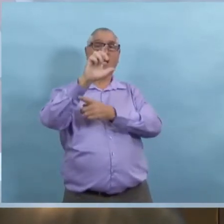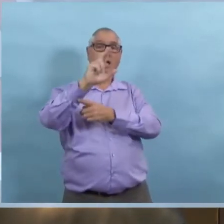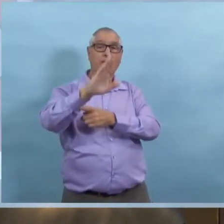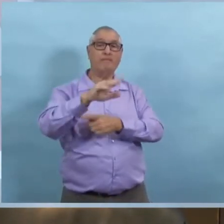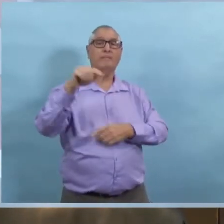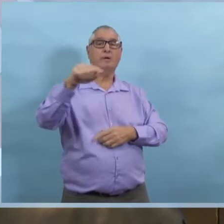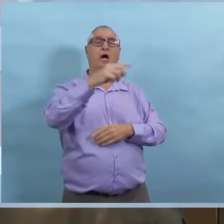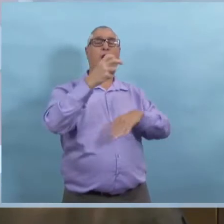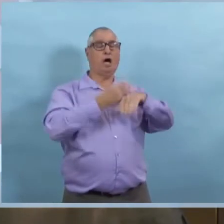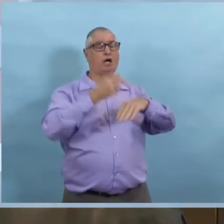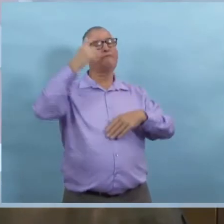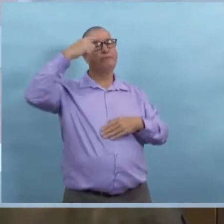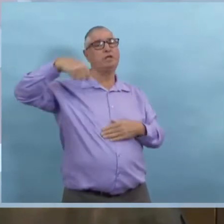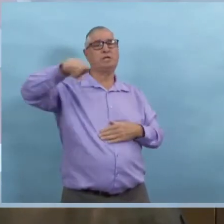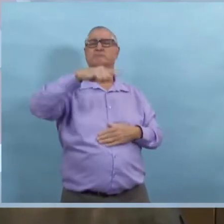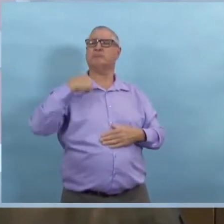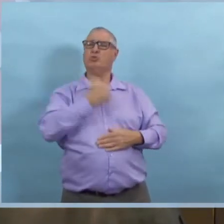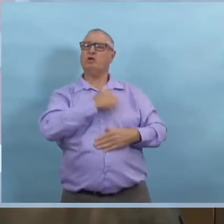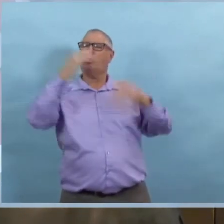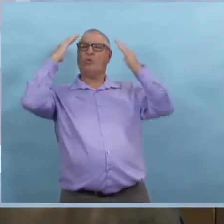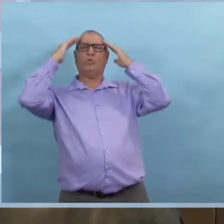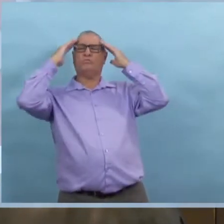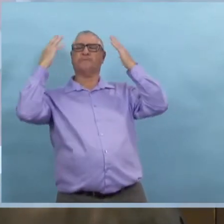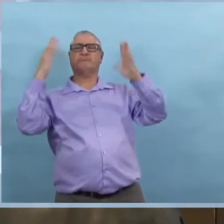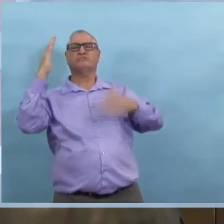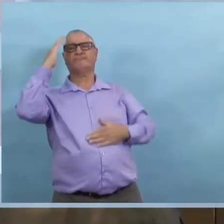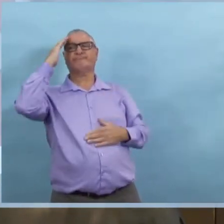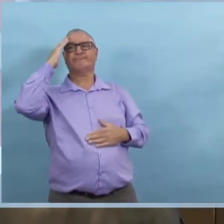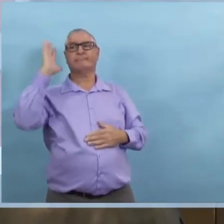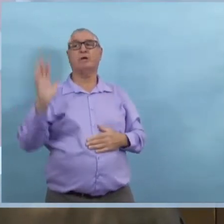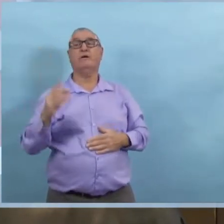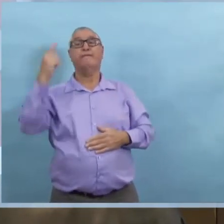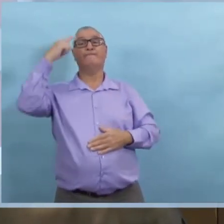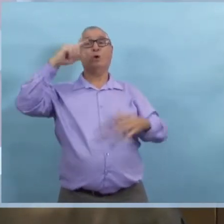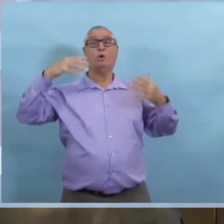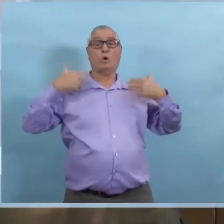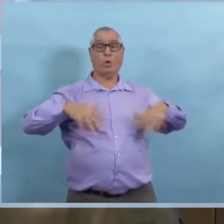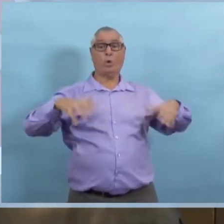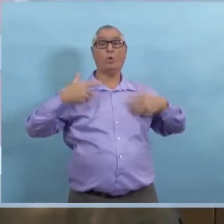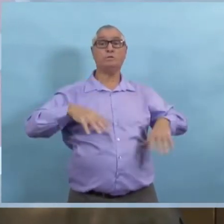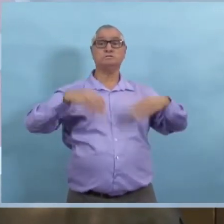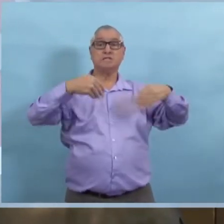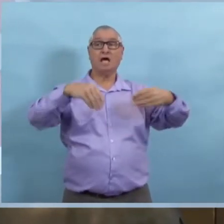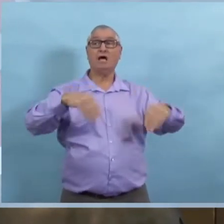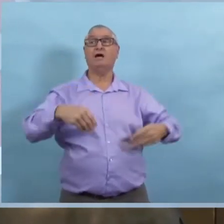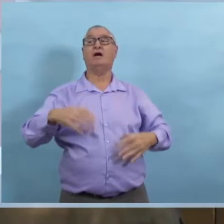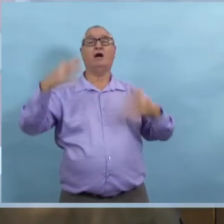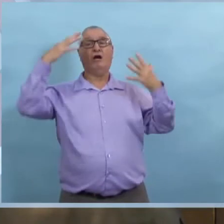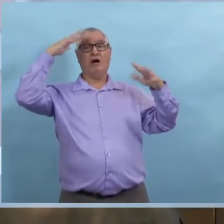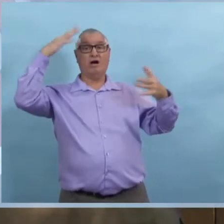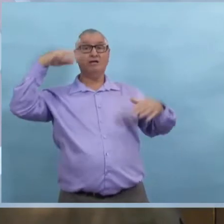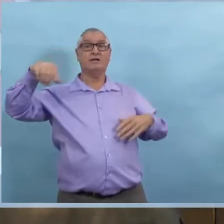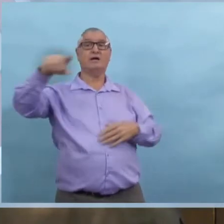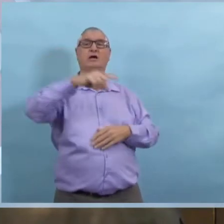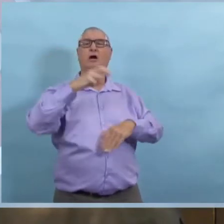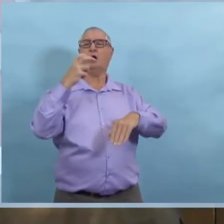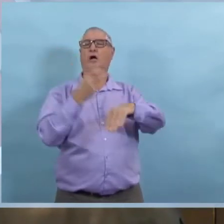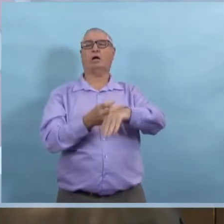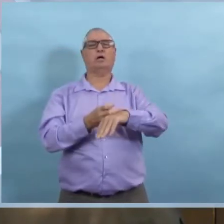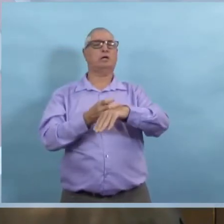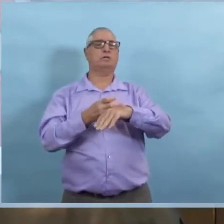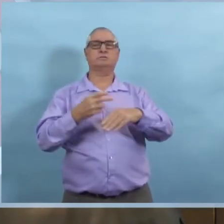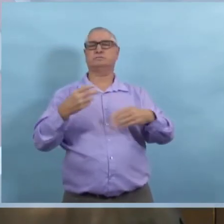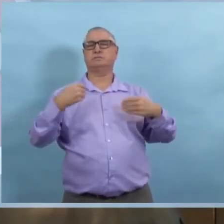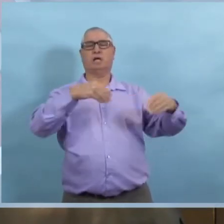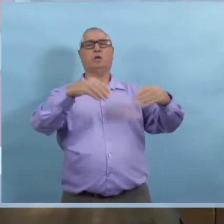propriétaires et exploitants de restaurants et d'autres établissements. de restauration. Cette pandémie a vraiment eu des conséquences graves